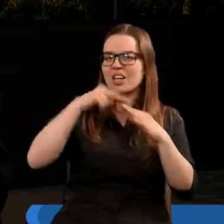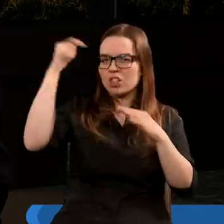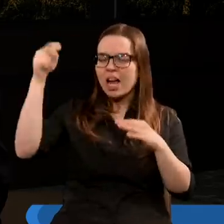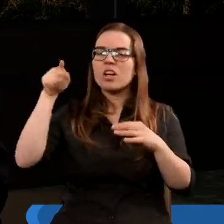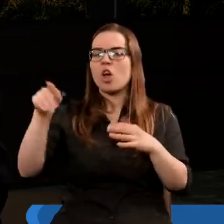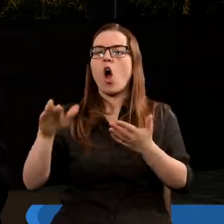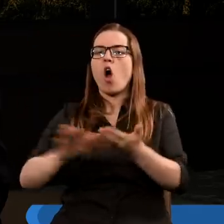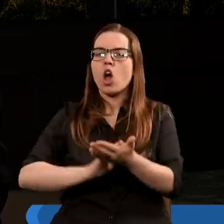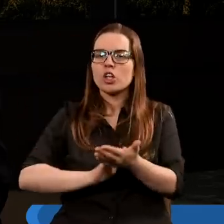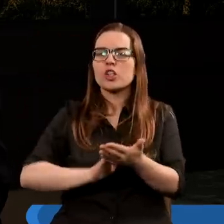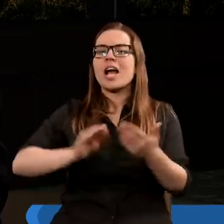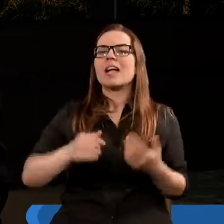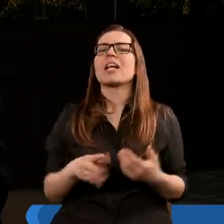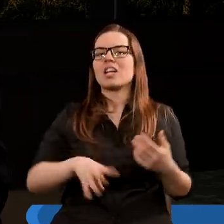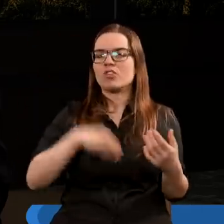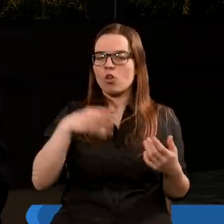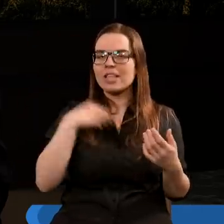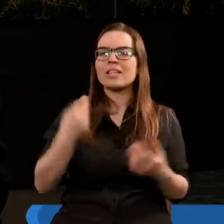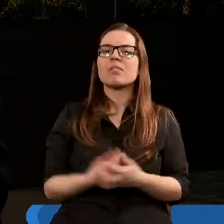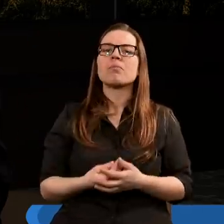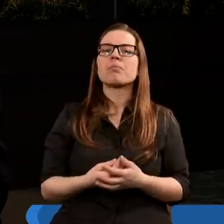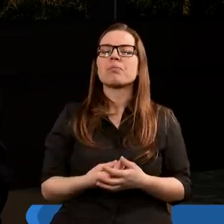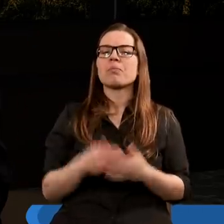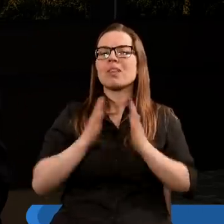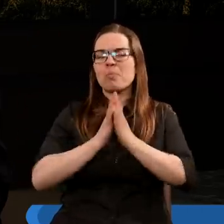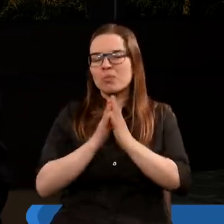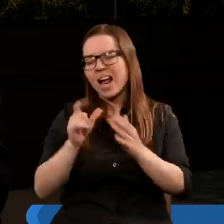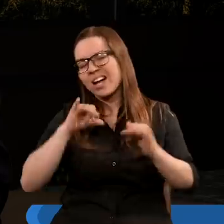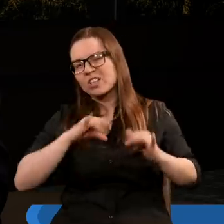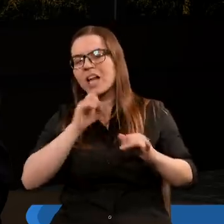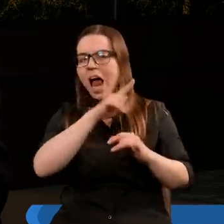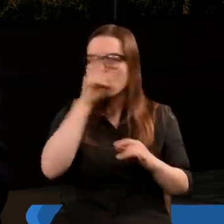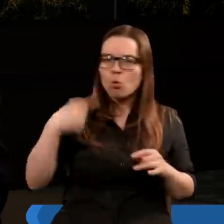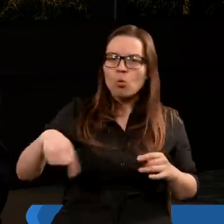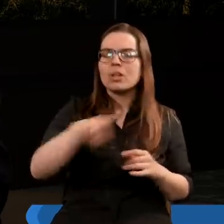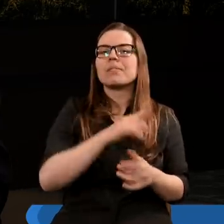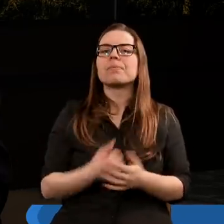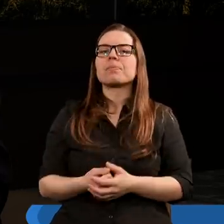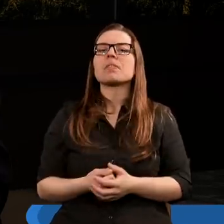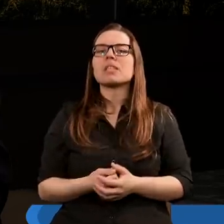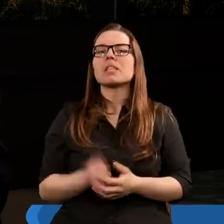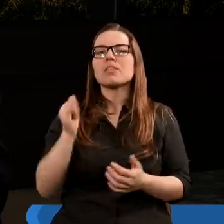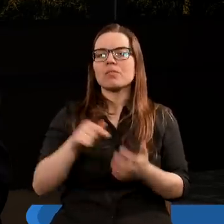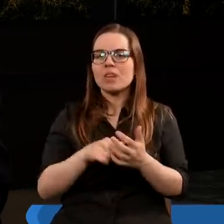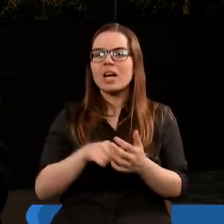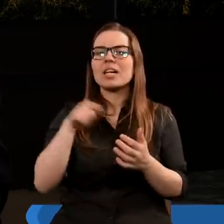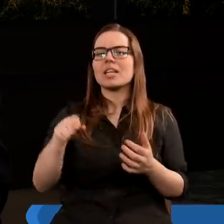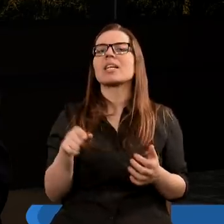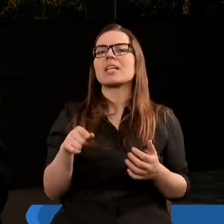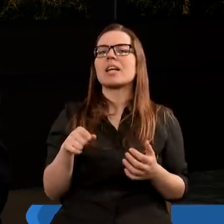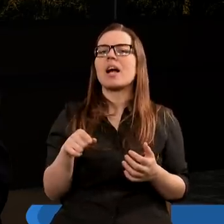oczyszczenia świątyni, przebłagania za siebie, za lud i właśnie za